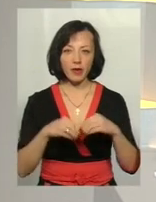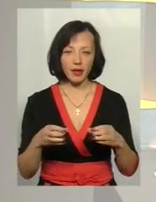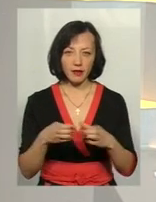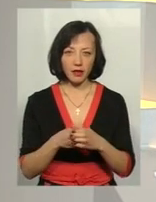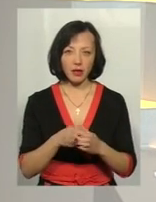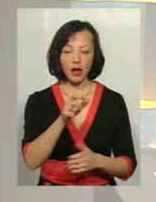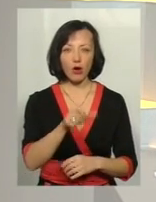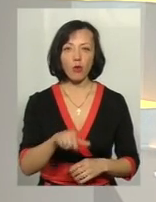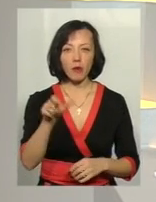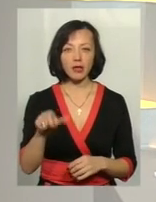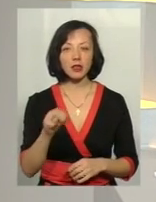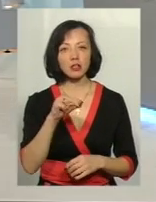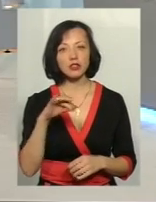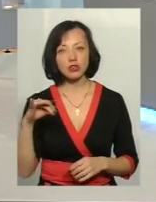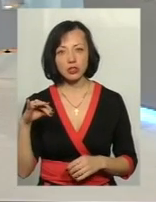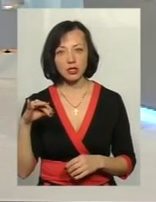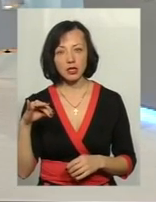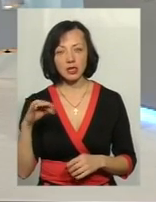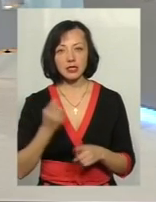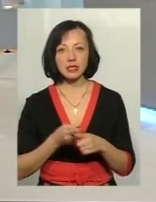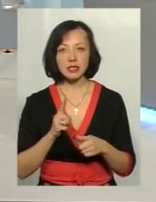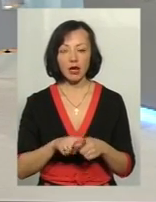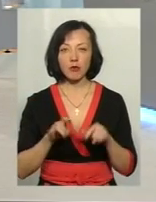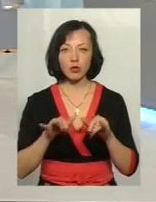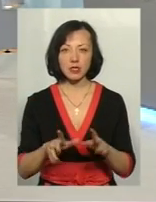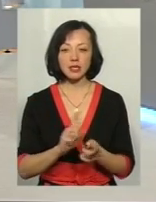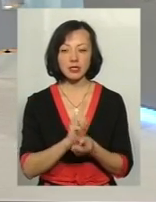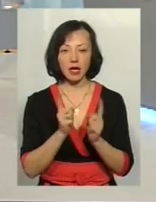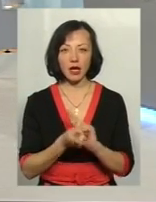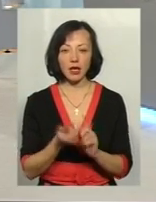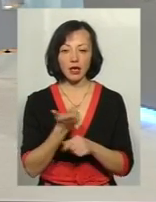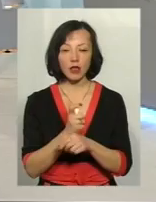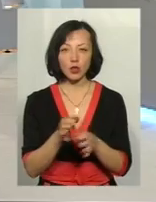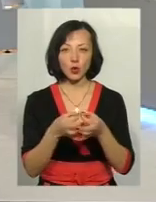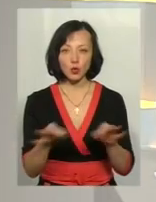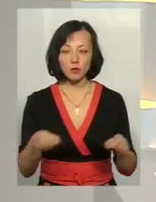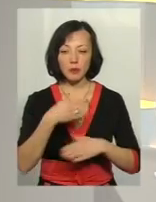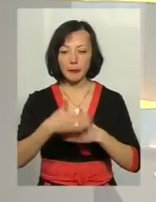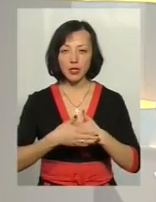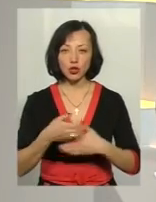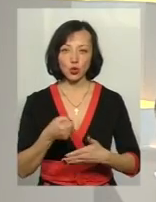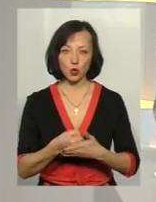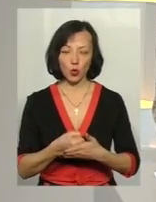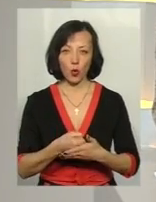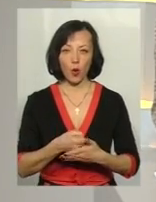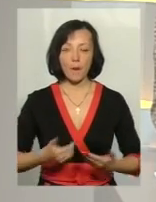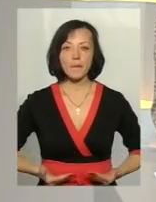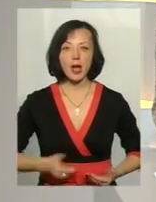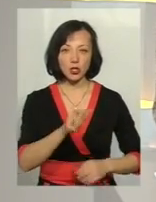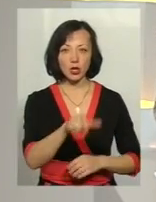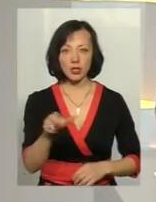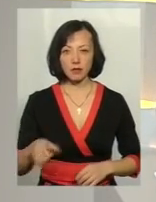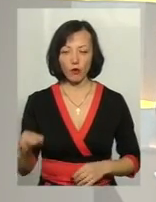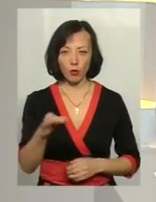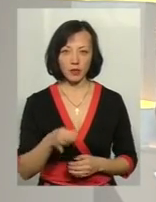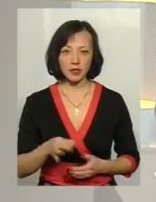громадян? Чи і цей процес стає доступніший, ближчий до мешканців нашого краю,